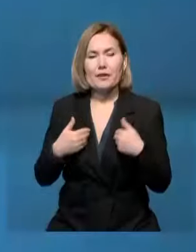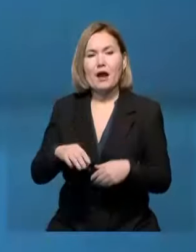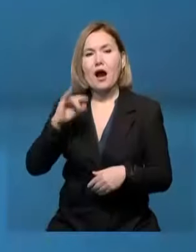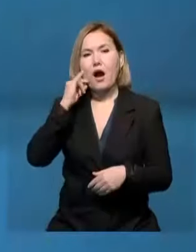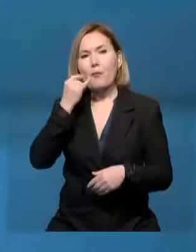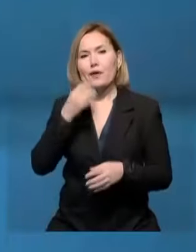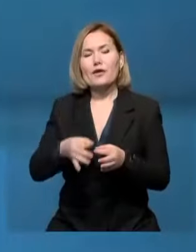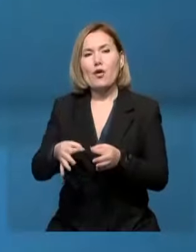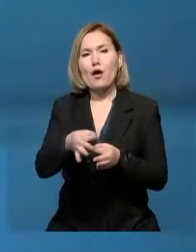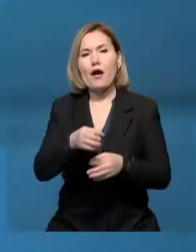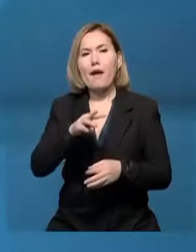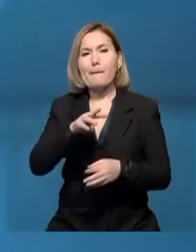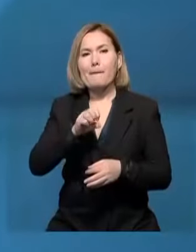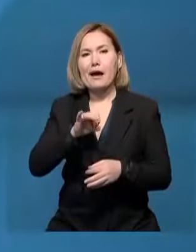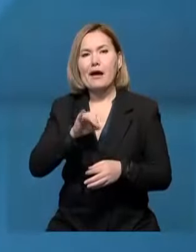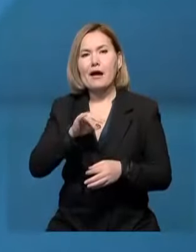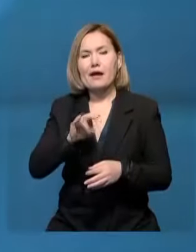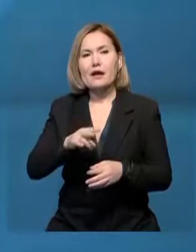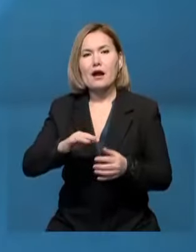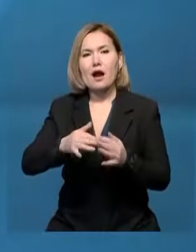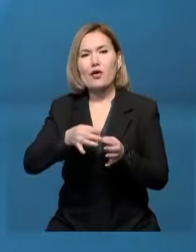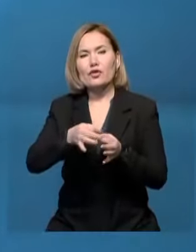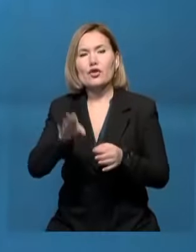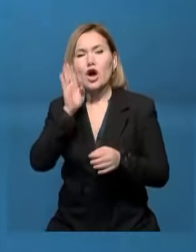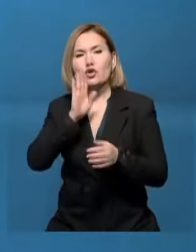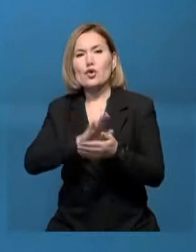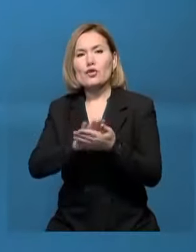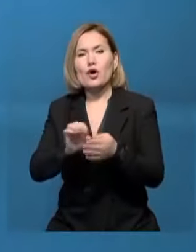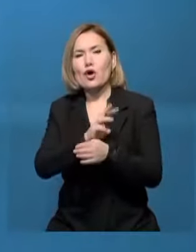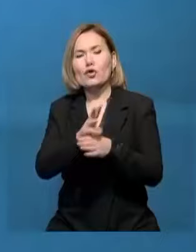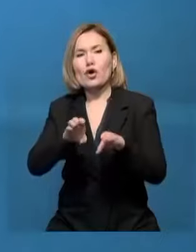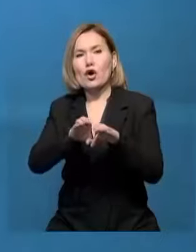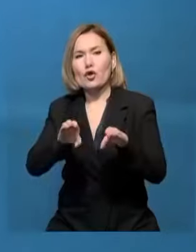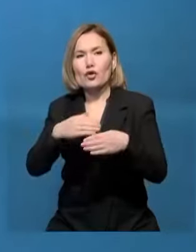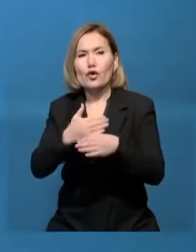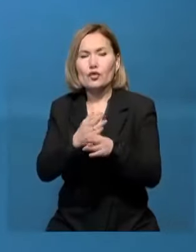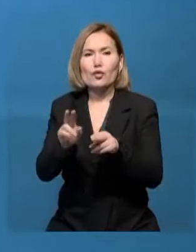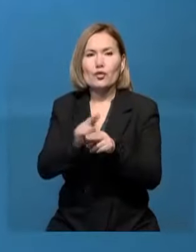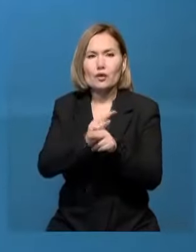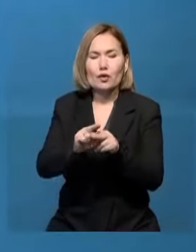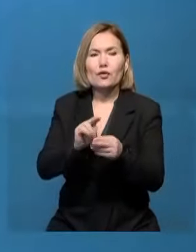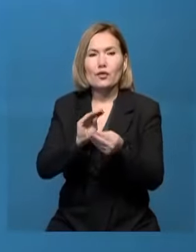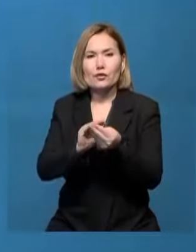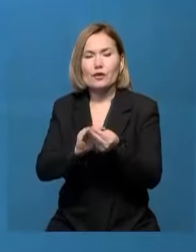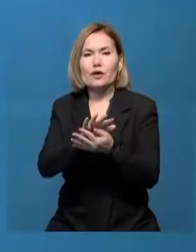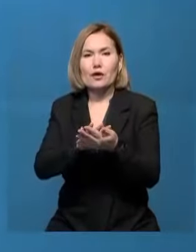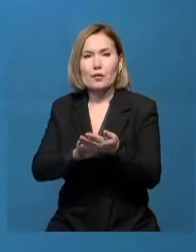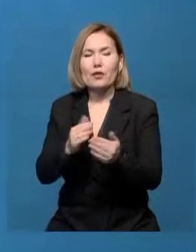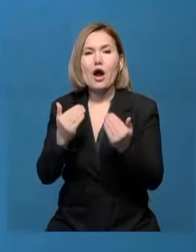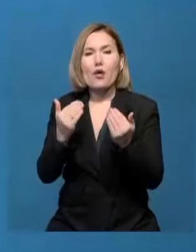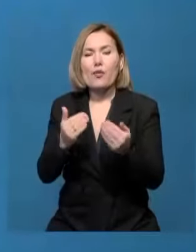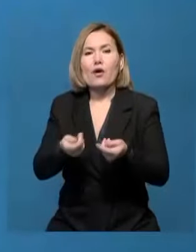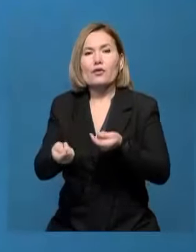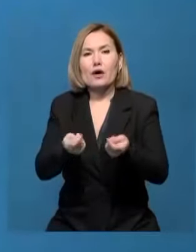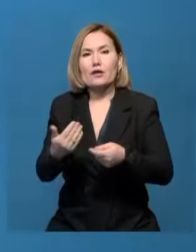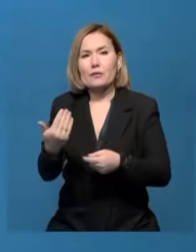Павлодар облысының май қайын кентіндегі сөмен жабдықтау қобырындаға қауды жойу бойынша жұмыстар жалғасуды. Бүгін өңір башысы Асайын